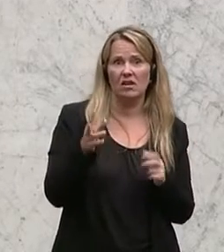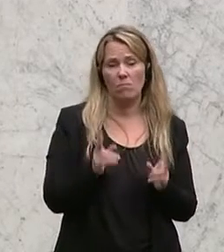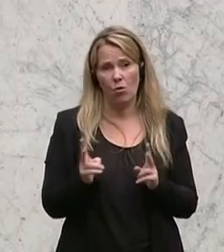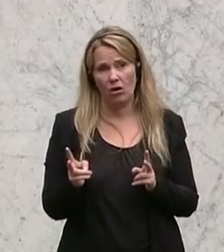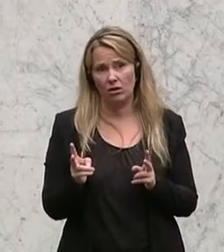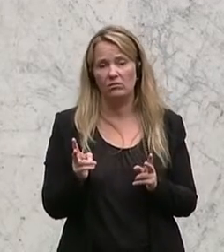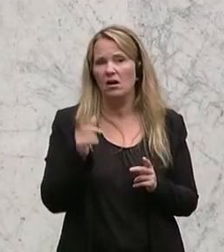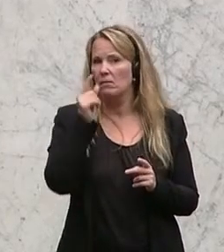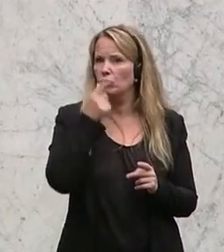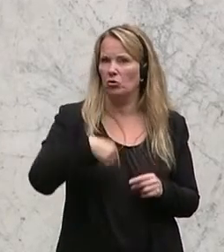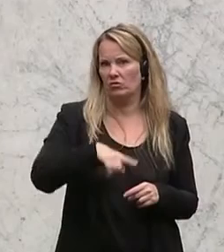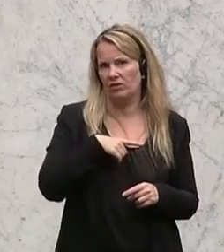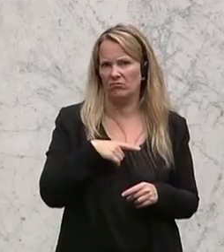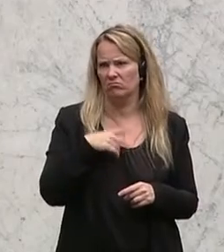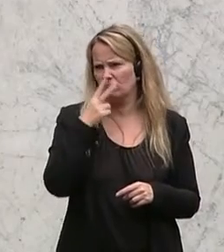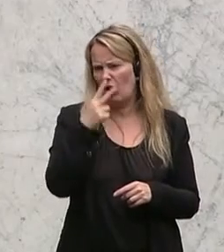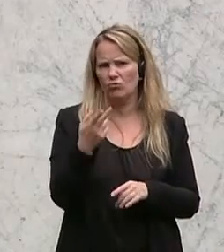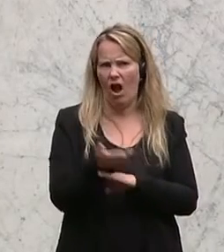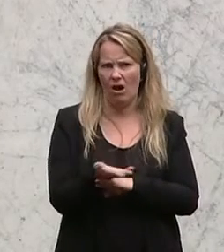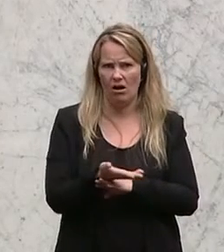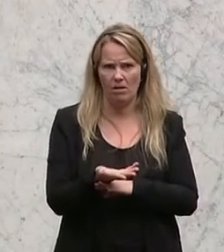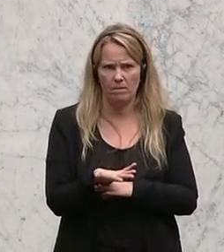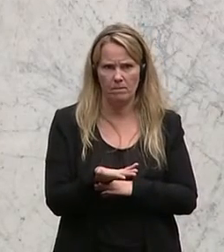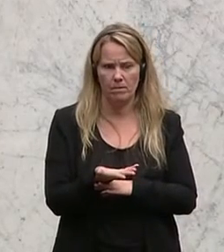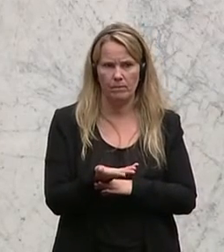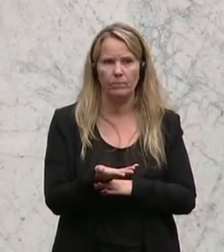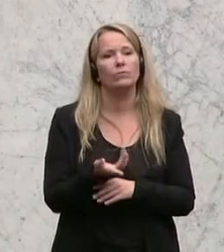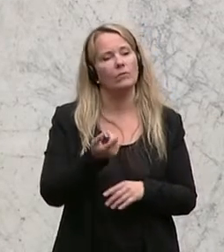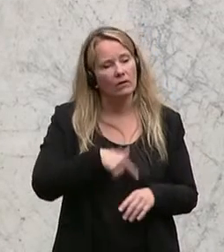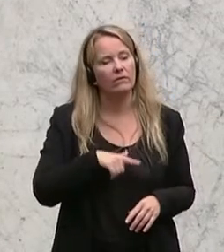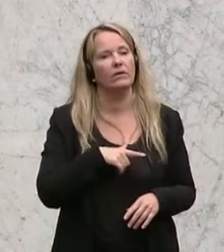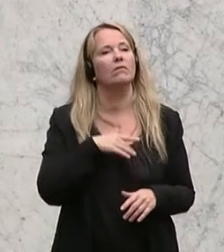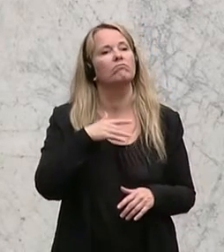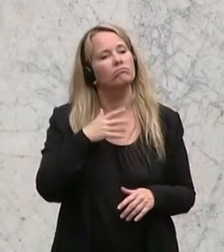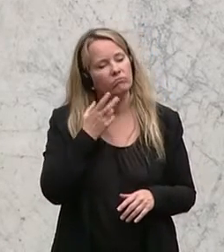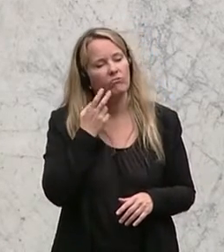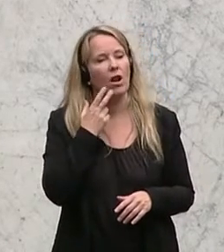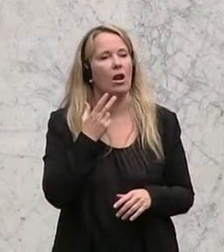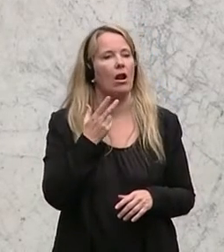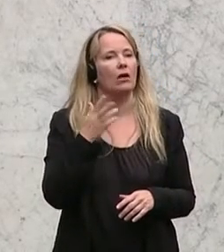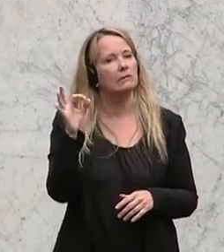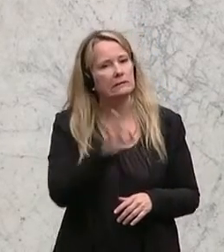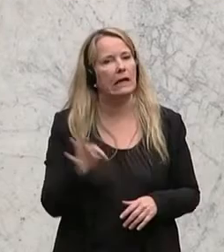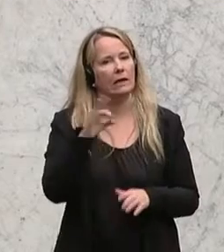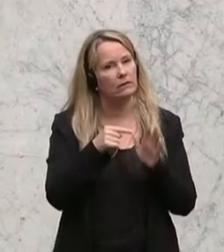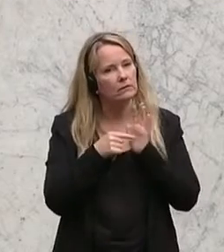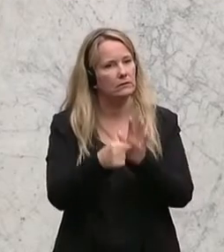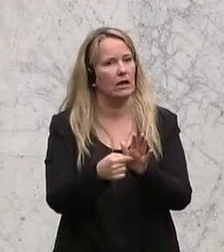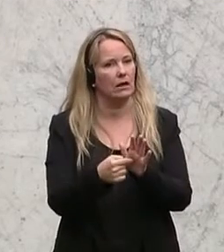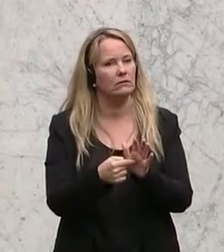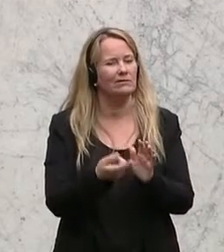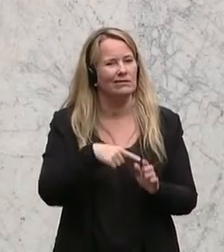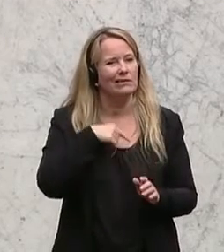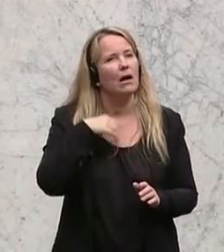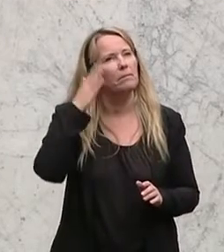sind wir eigentlich in unserer Republik arm aufgestellt. Da wollten wir ganz bewusst ein Zeichen setzen, auch wenn wir uns